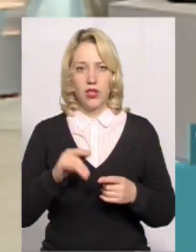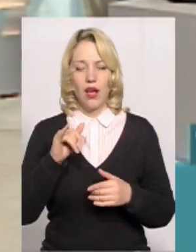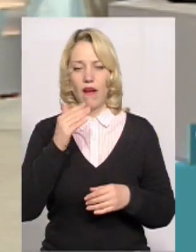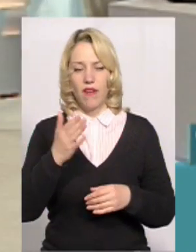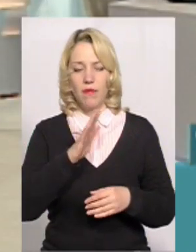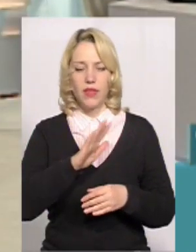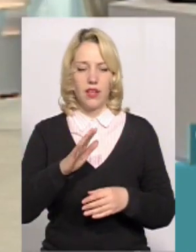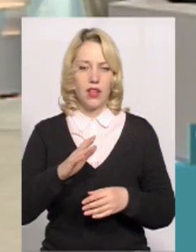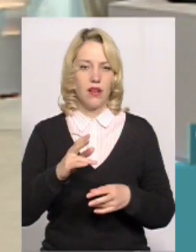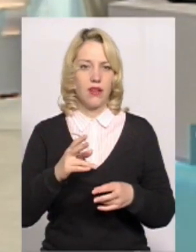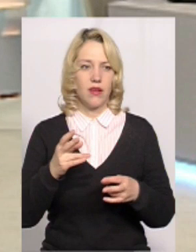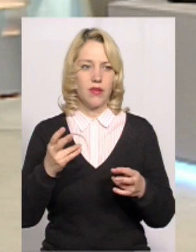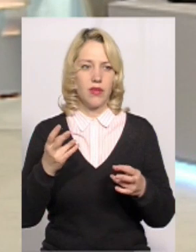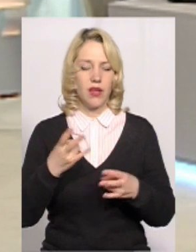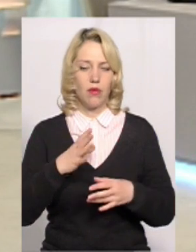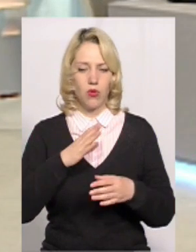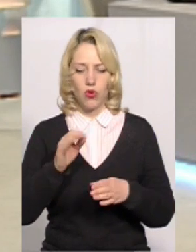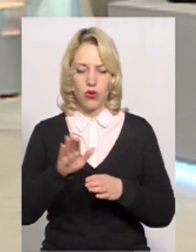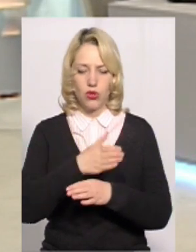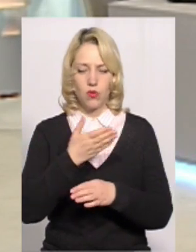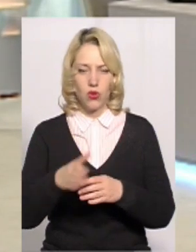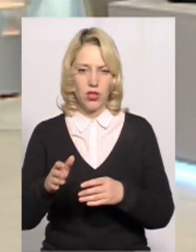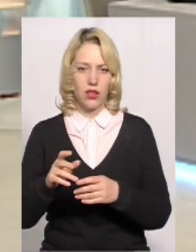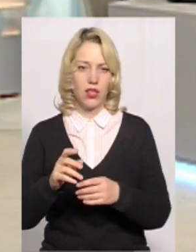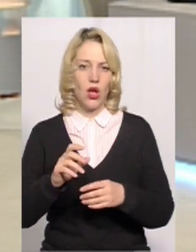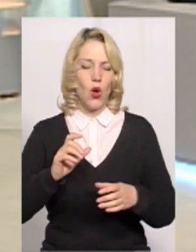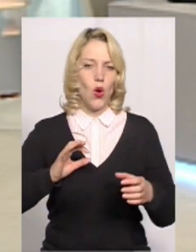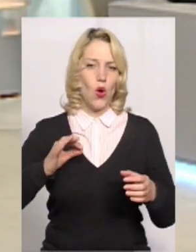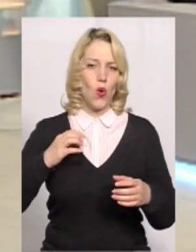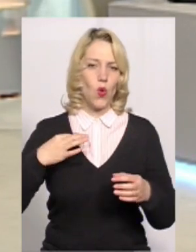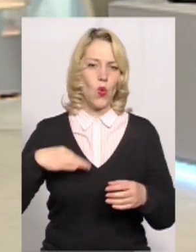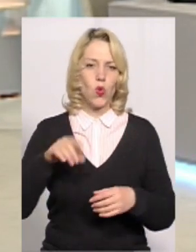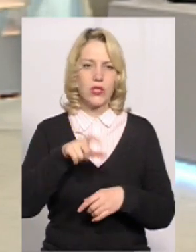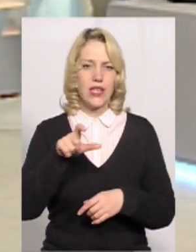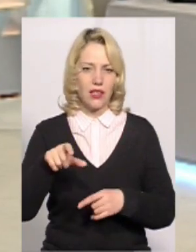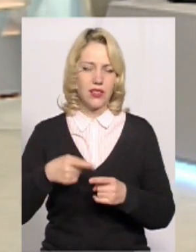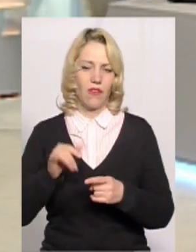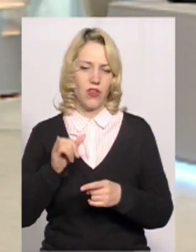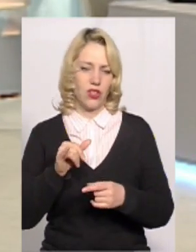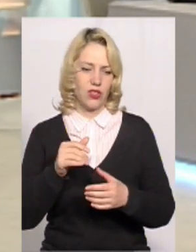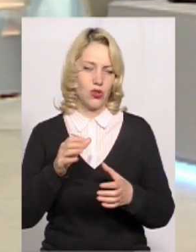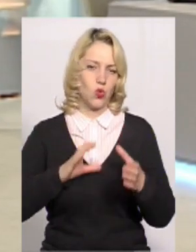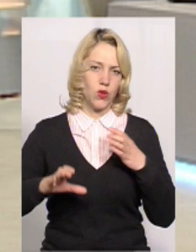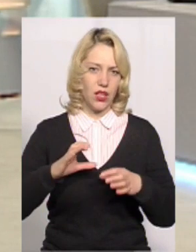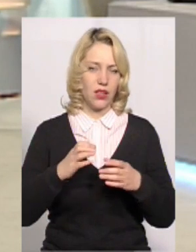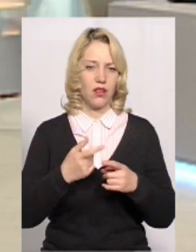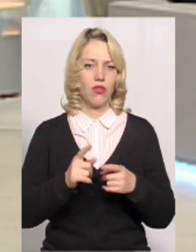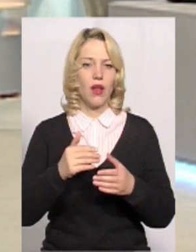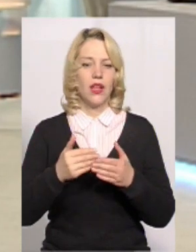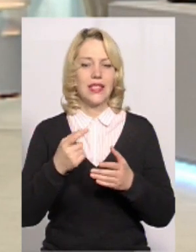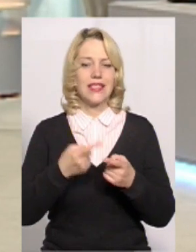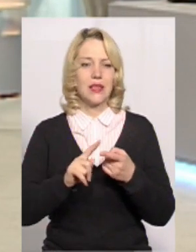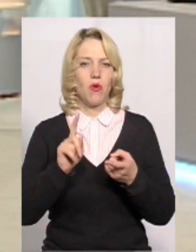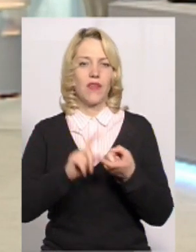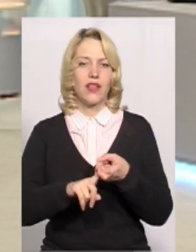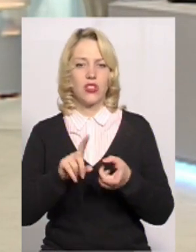розбороняти студентів чи курсантів втручатися в їхні конфлікти, ну, теж пов'язані з передвиборчими настрілями? Ну,